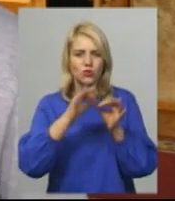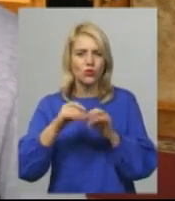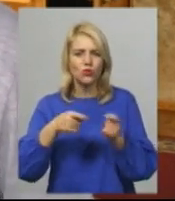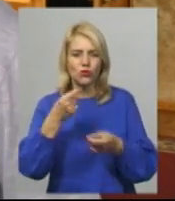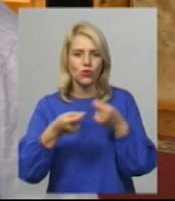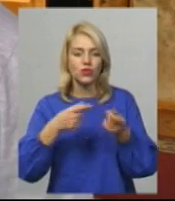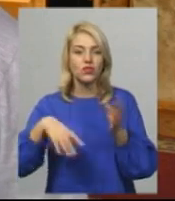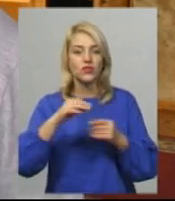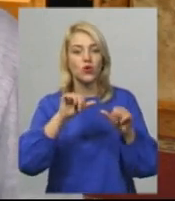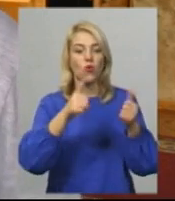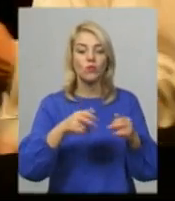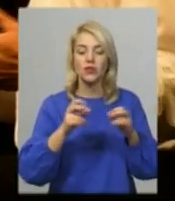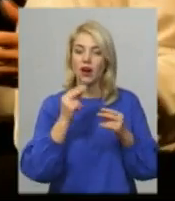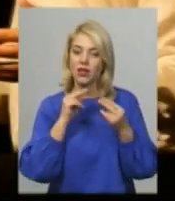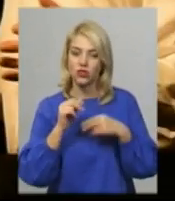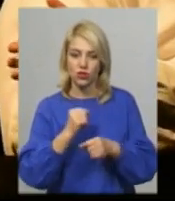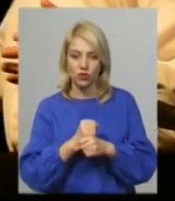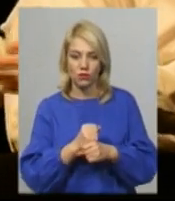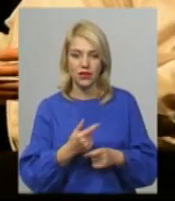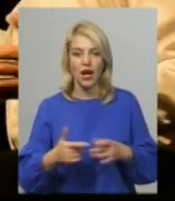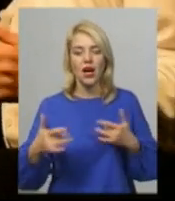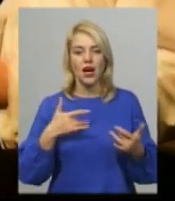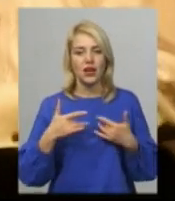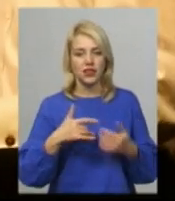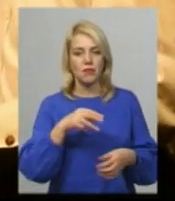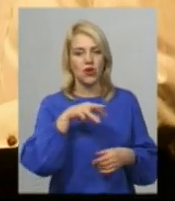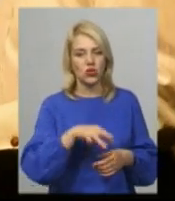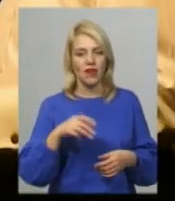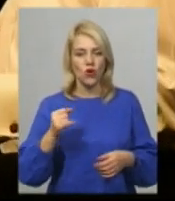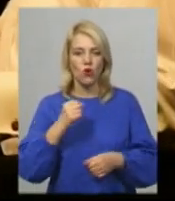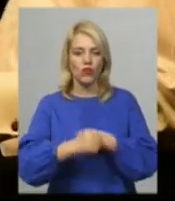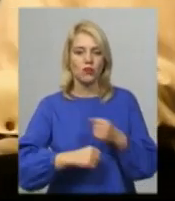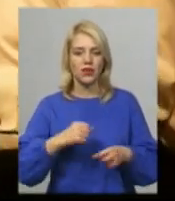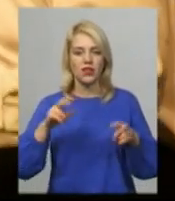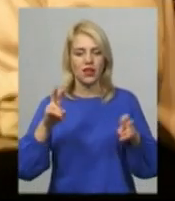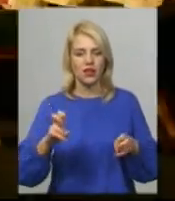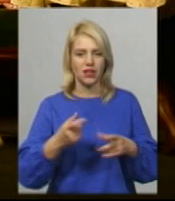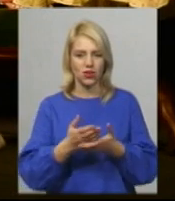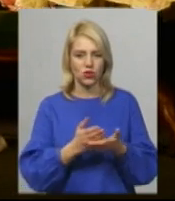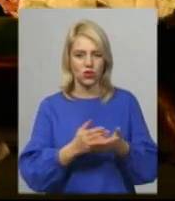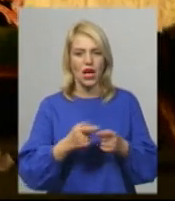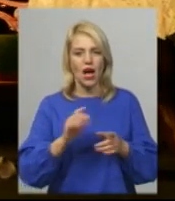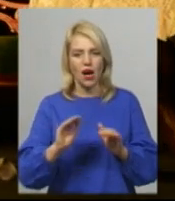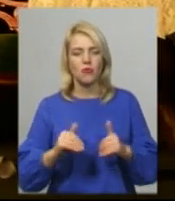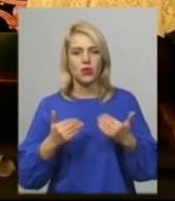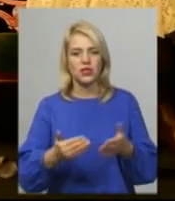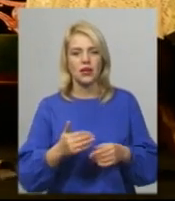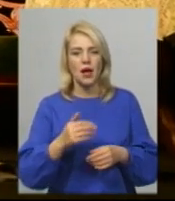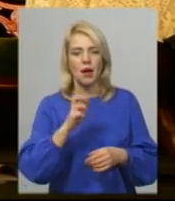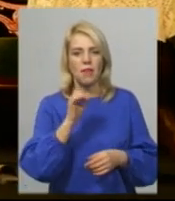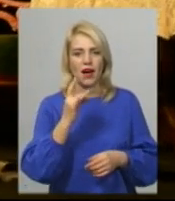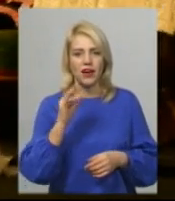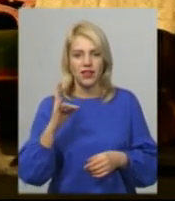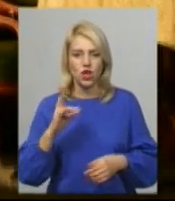всі образи, як це краще зробити. Артист Мирослав Ізефович у «Ведмеді» грає слугу Луку, а в «Пропозиції» – Барина Чубукова. За